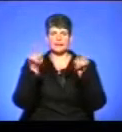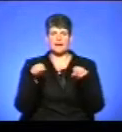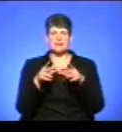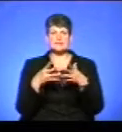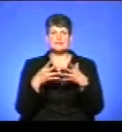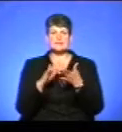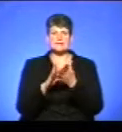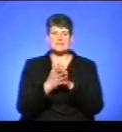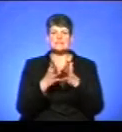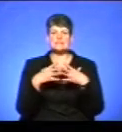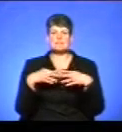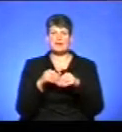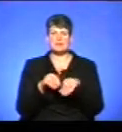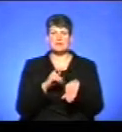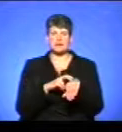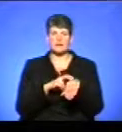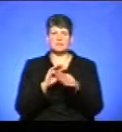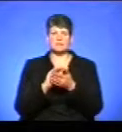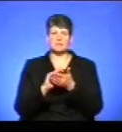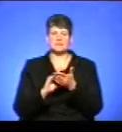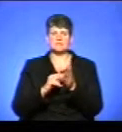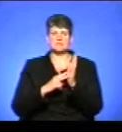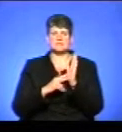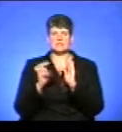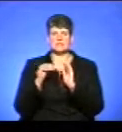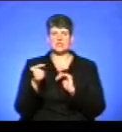лікарями уклали майже 70 тисяч тернополян.